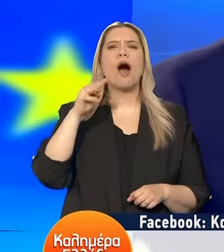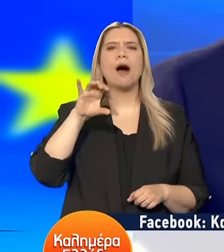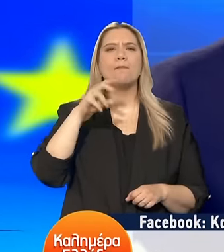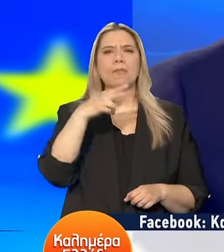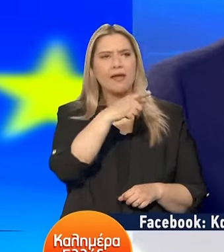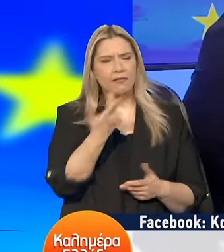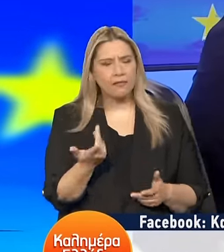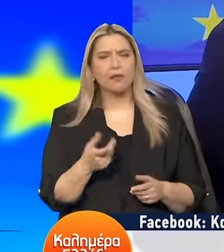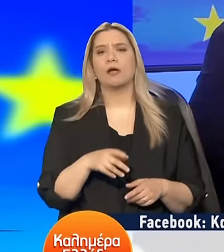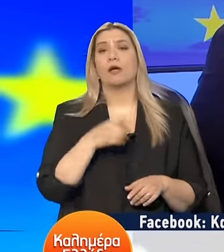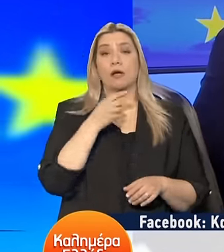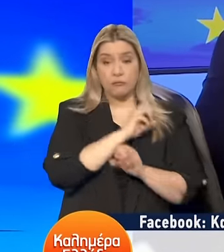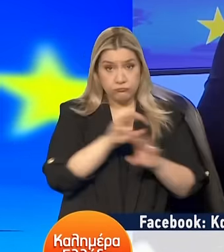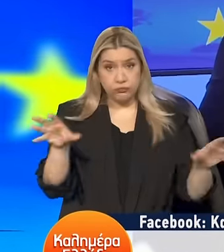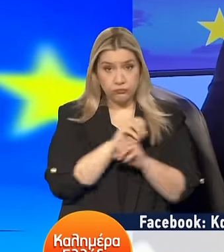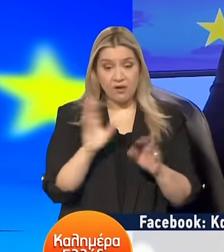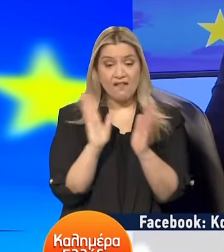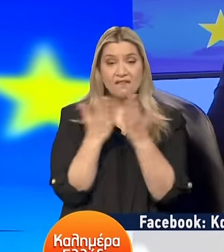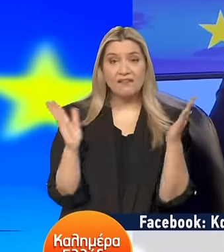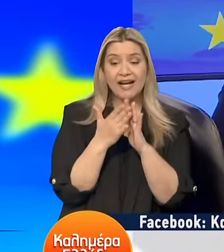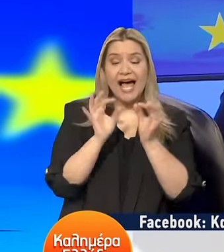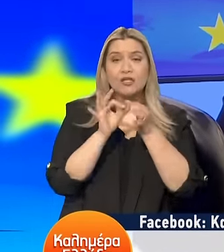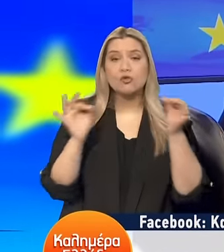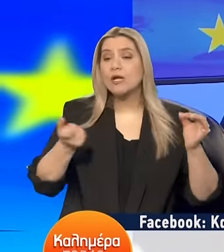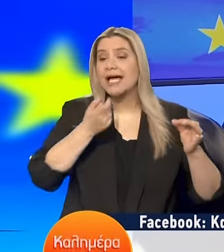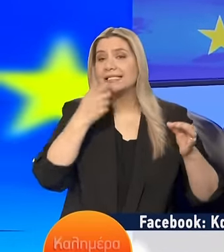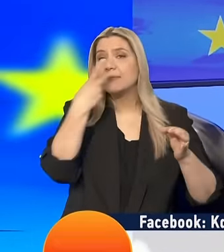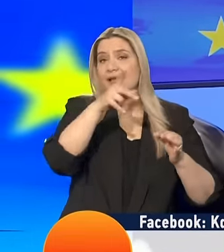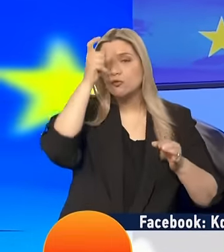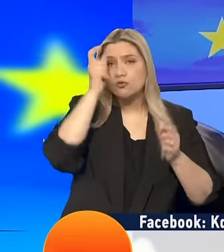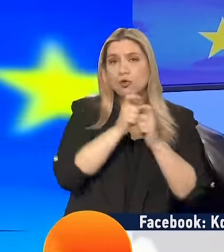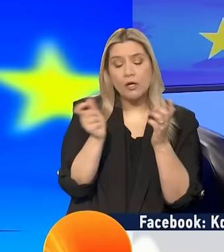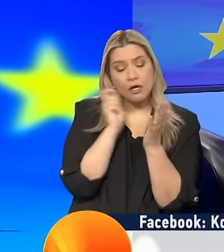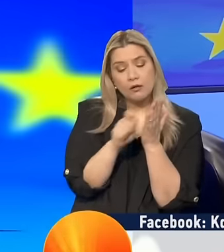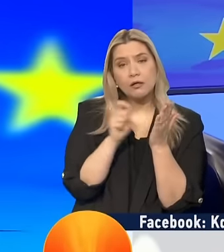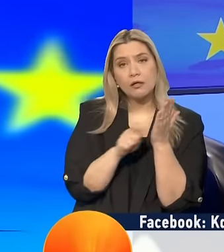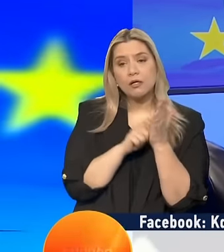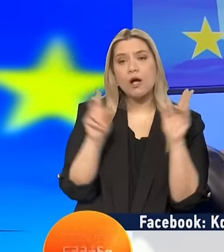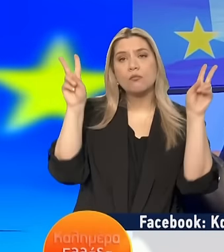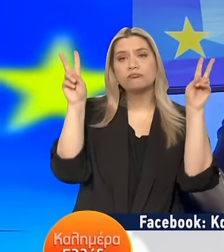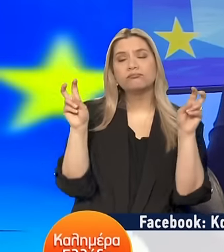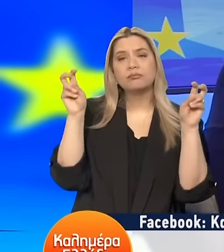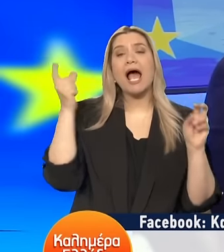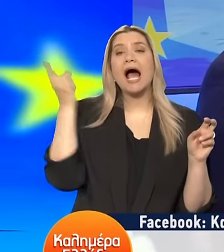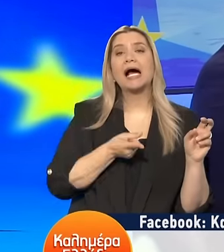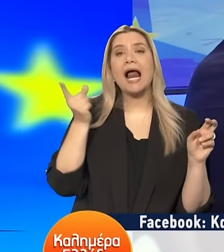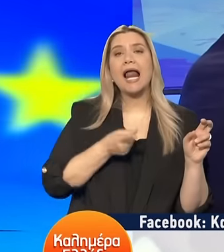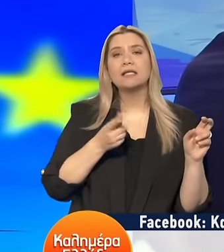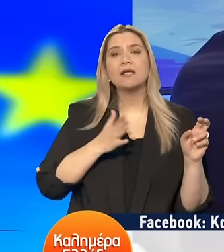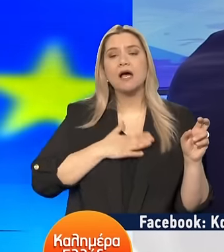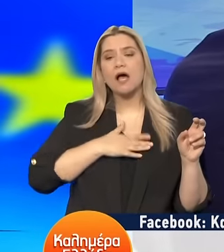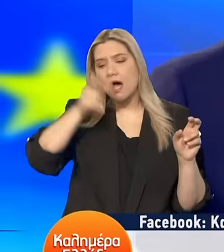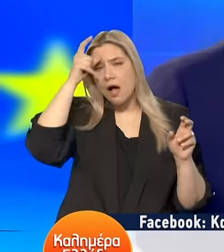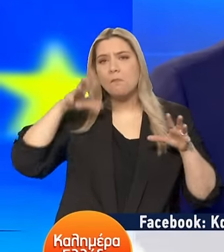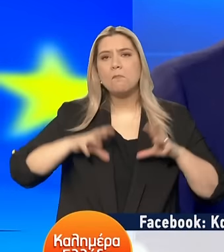στα τουρκικά σχολεία Μέσα στα βιβλία ιστορίας Θα υπάρχει επίσημα το περίφημα Παράδεκτο δόγμα της γαλάζιας πατρίδας